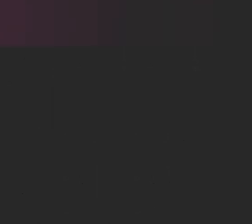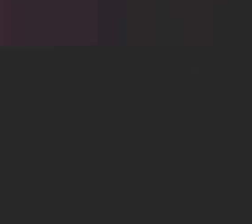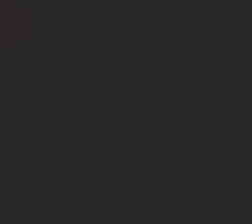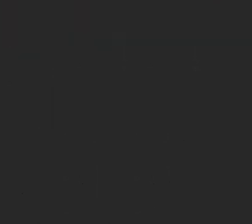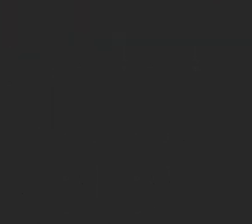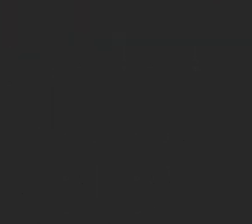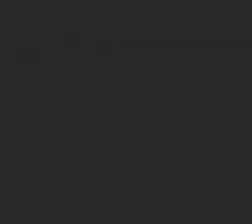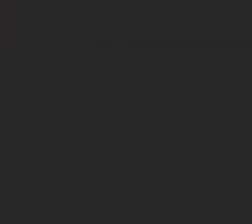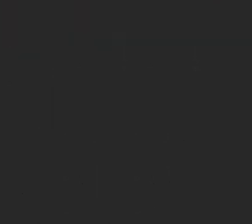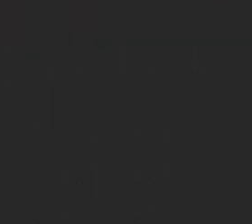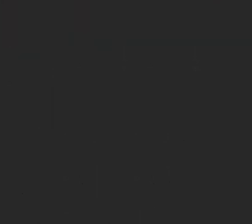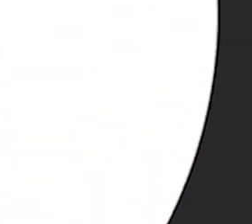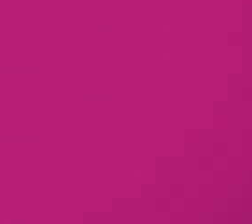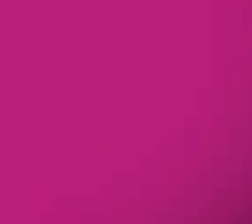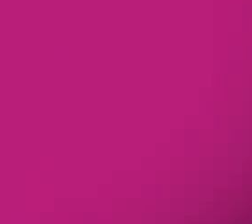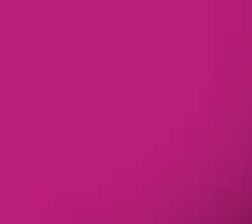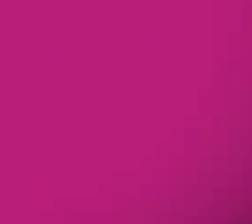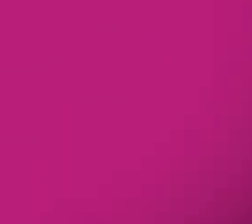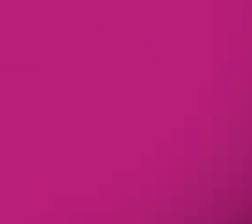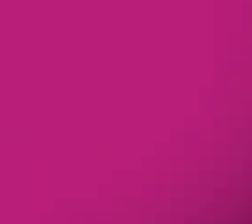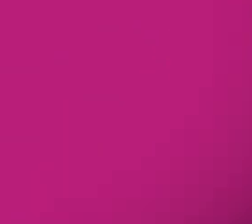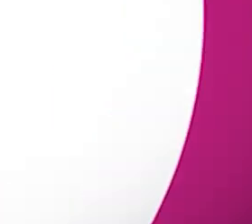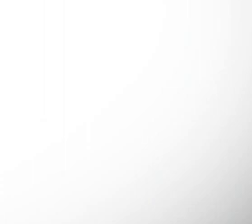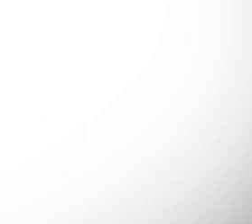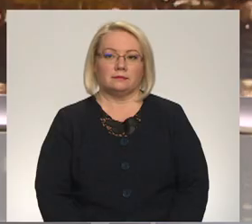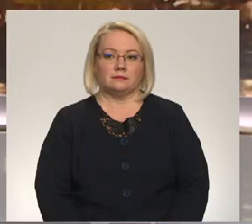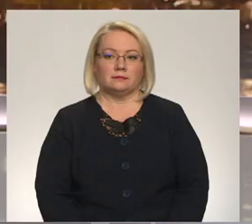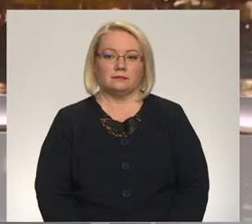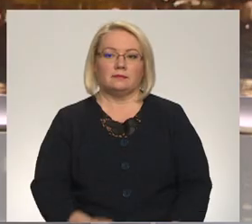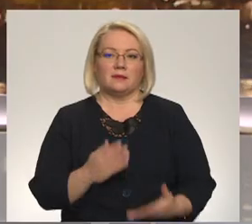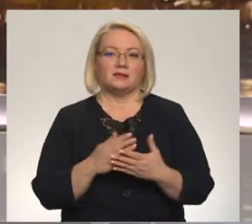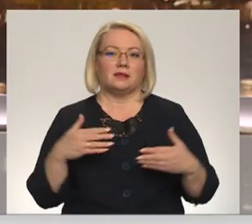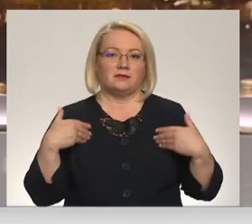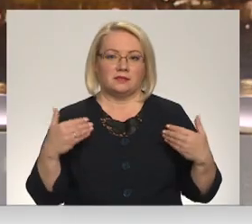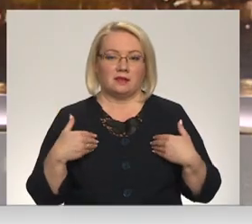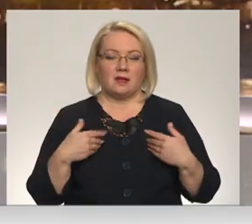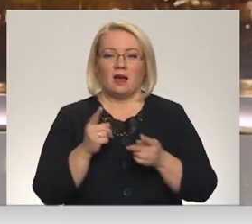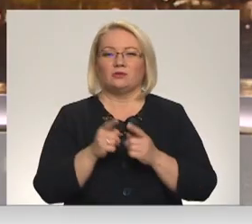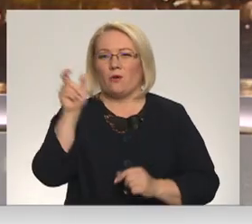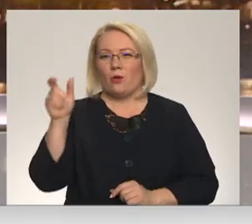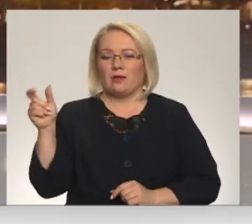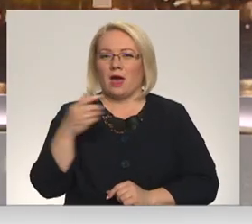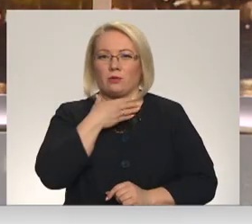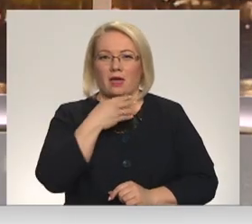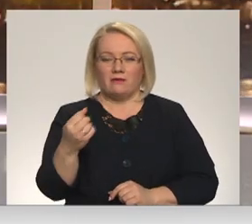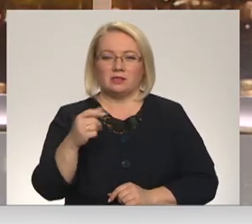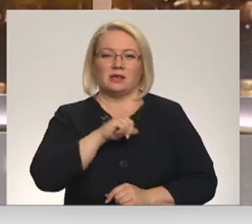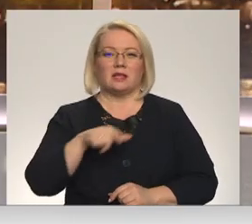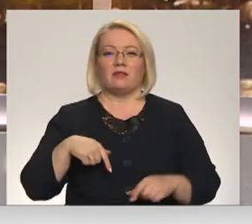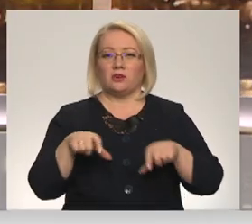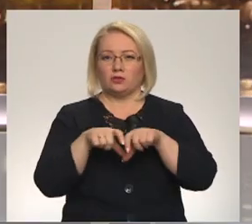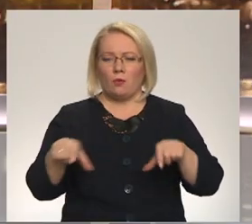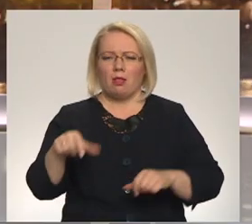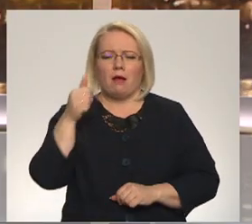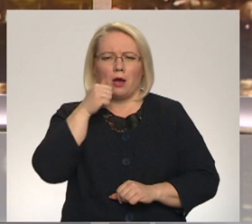Re, visi ēters ir te! Pedagoga deficītes Latvijas skolās ar